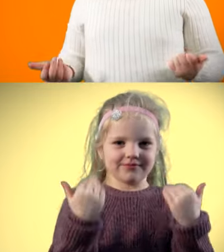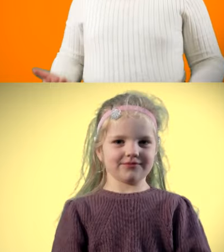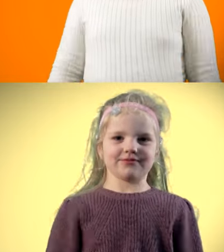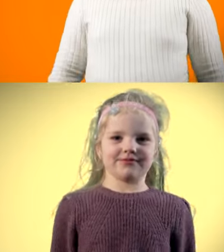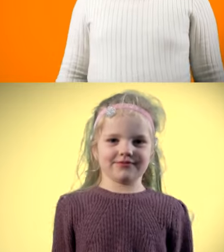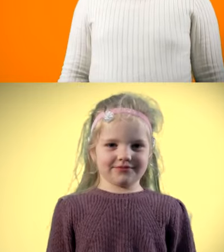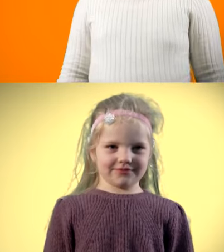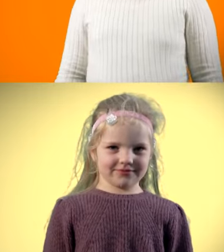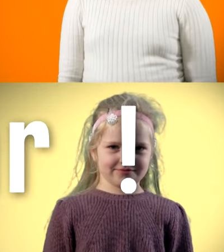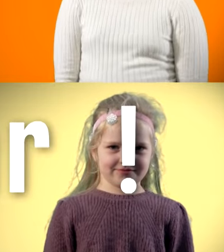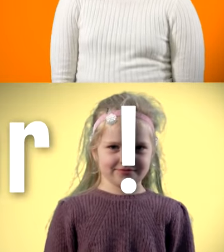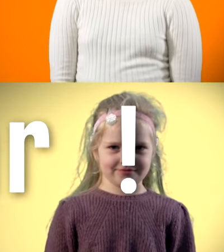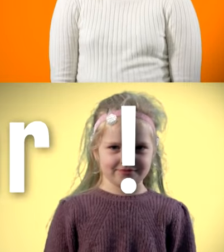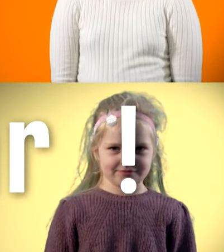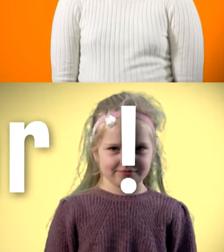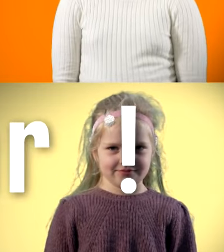MUZIEK